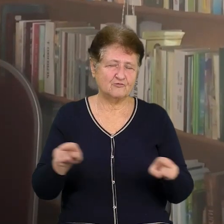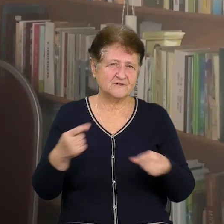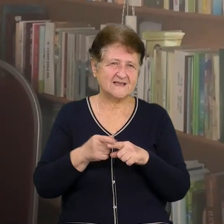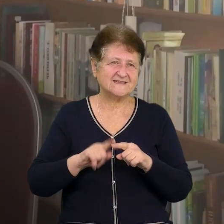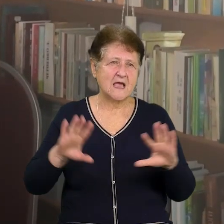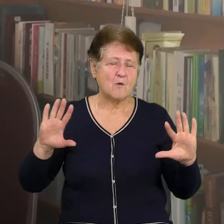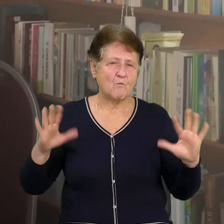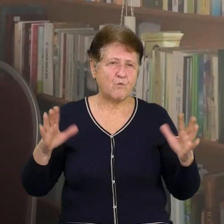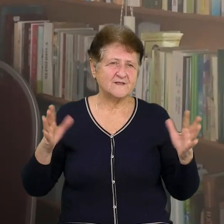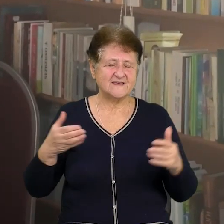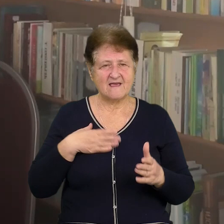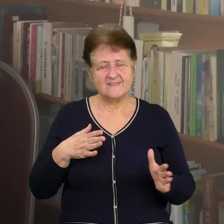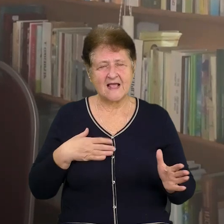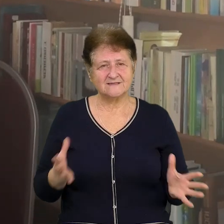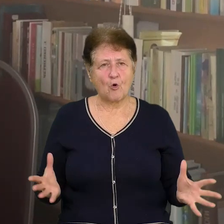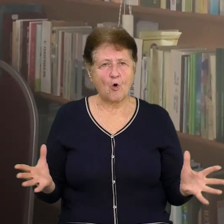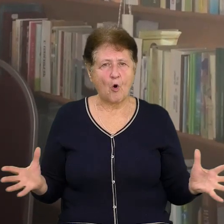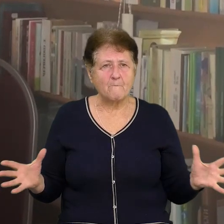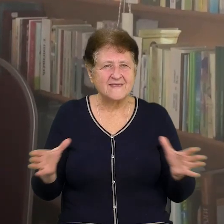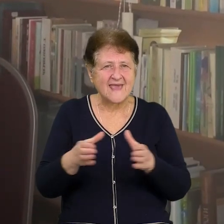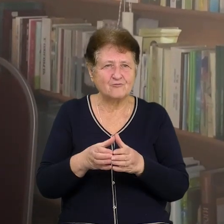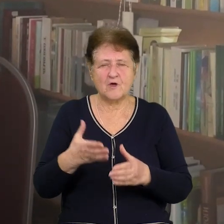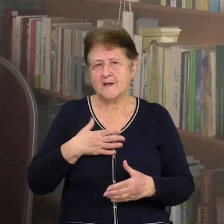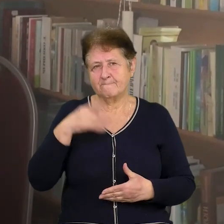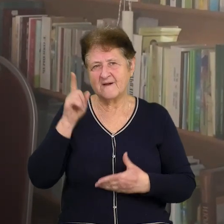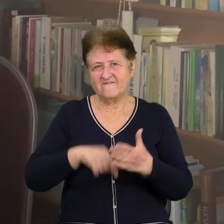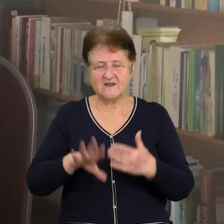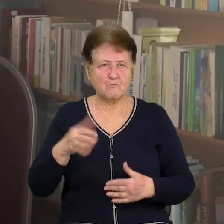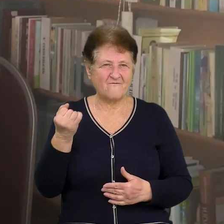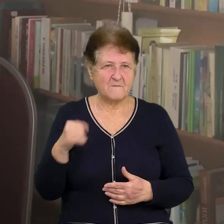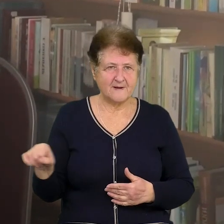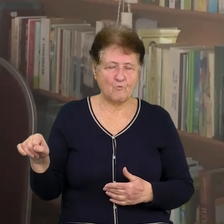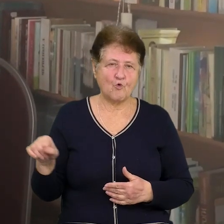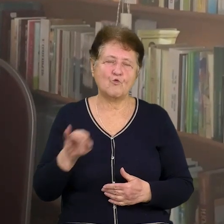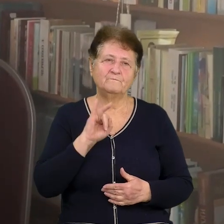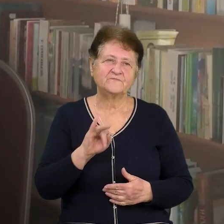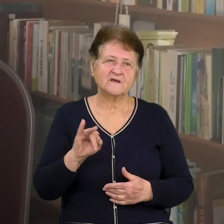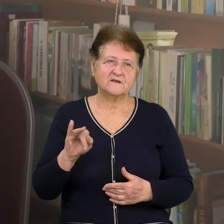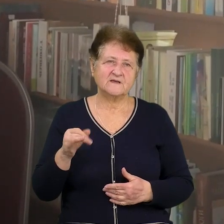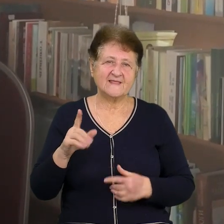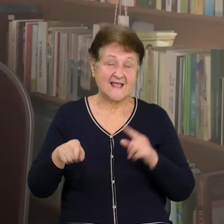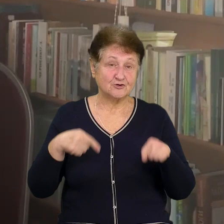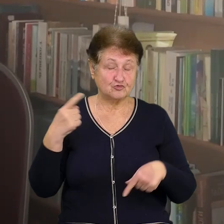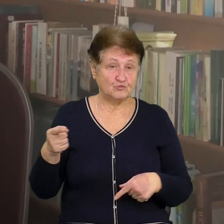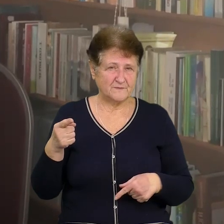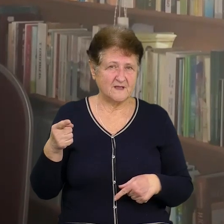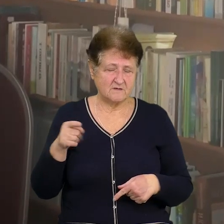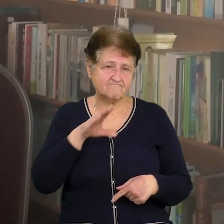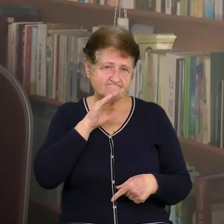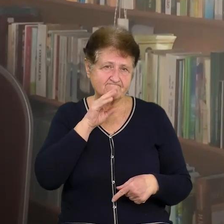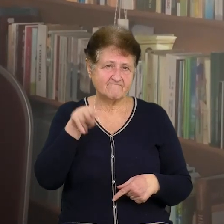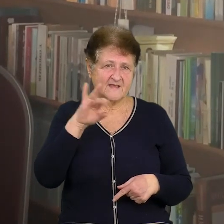нас об'єднує. Ми віримо в перемогу. І наступний диктант